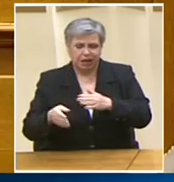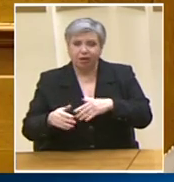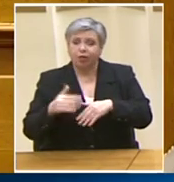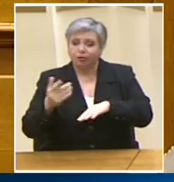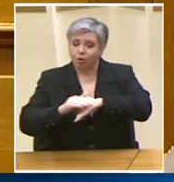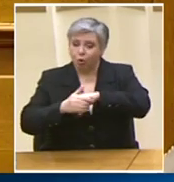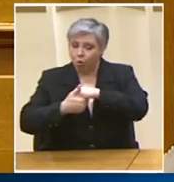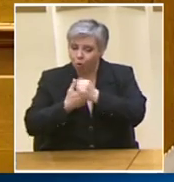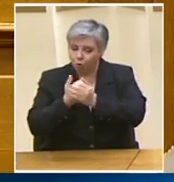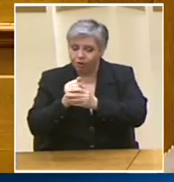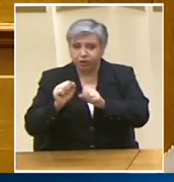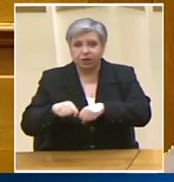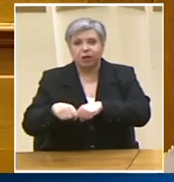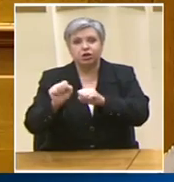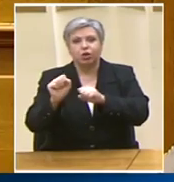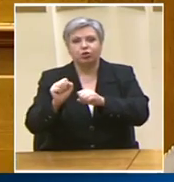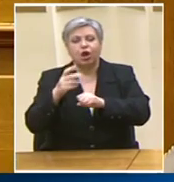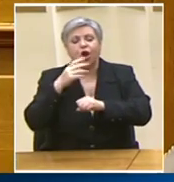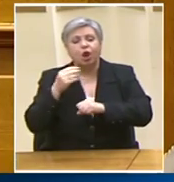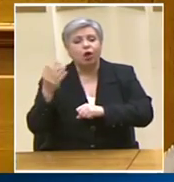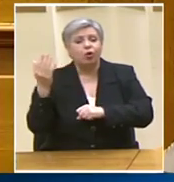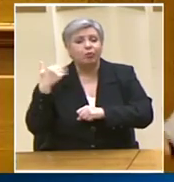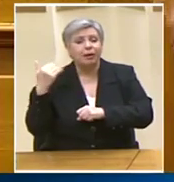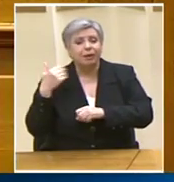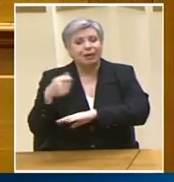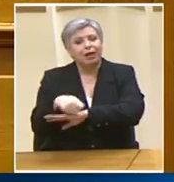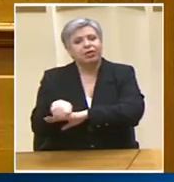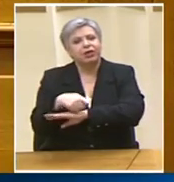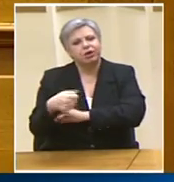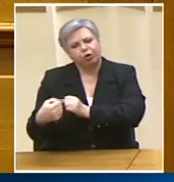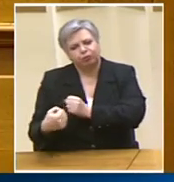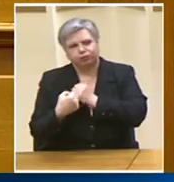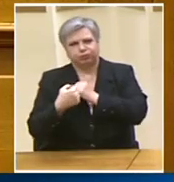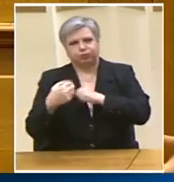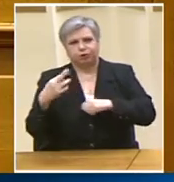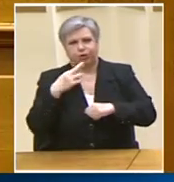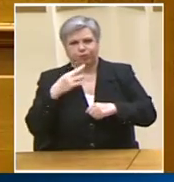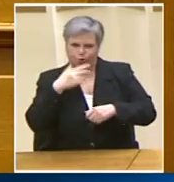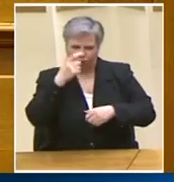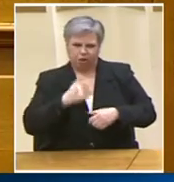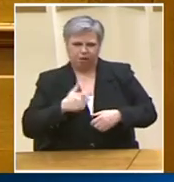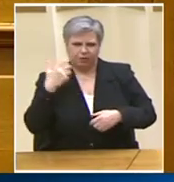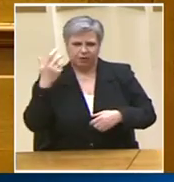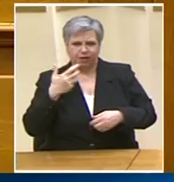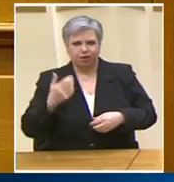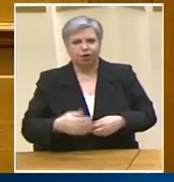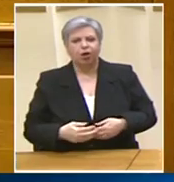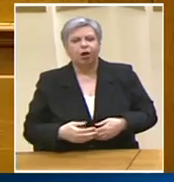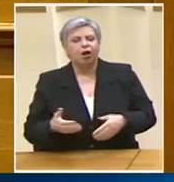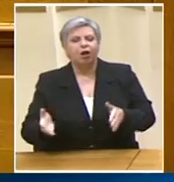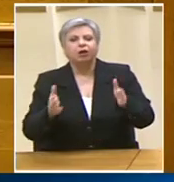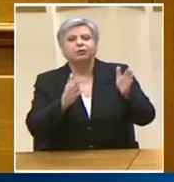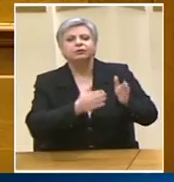νομική σύμβουλος του πρωθυπουργού ενώ την ίδια στιγμή και δεν λέτε το ίδιο για τον διοικητή της Τράπεζας Ελλάδας